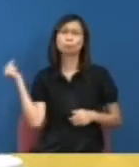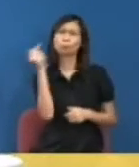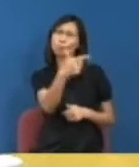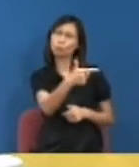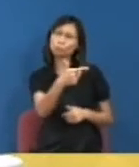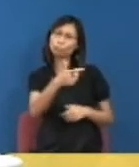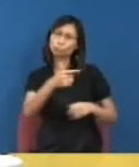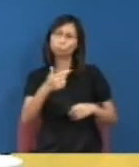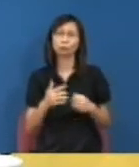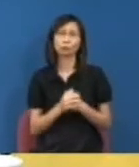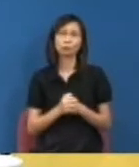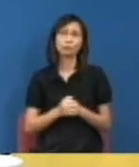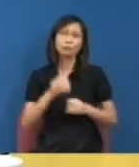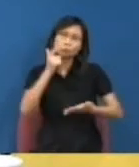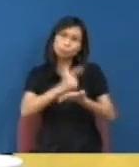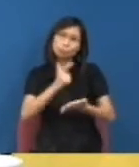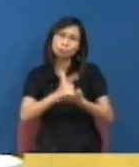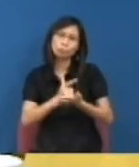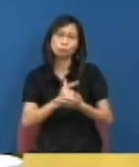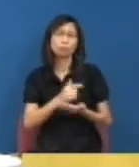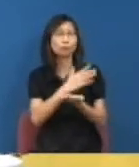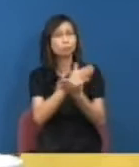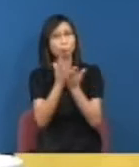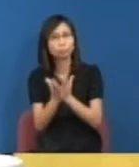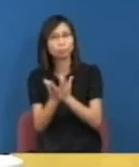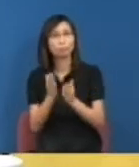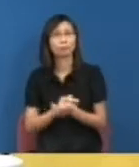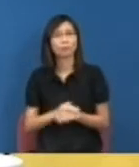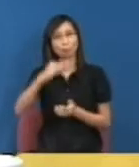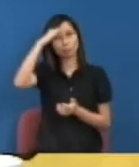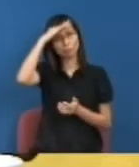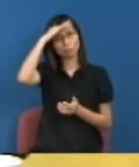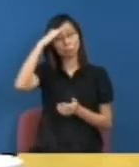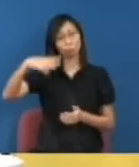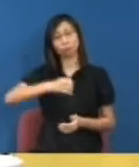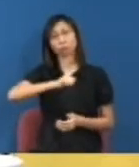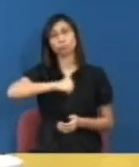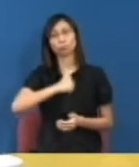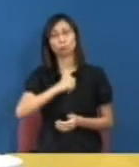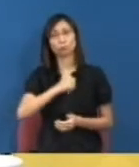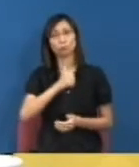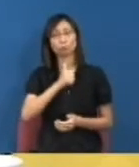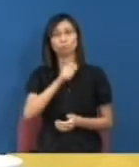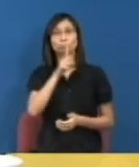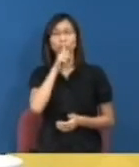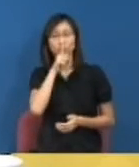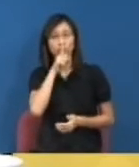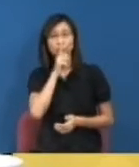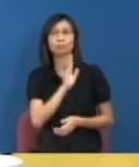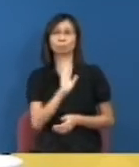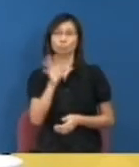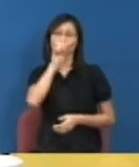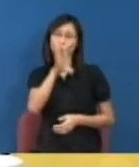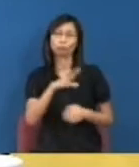更加重要的價值觀這件事警務處長是沒有回答亦沒有一個很合